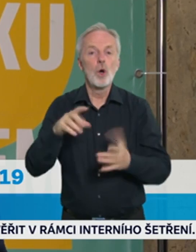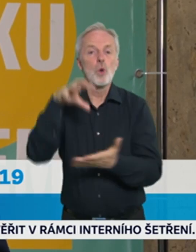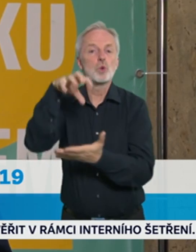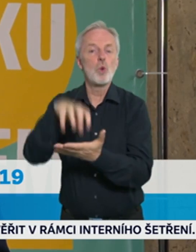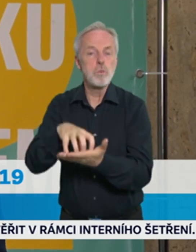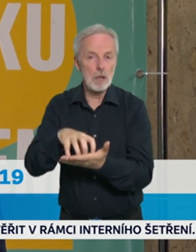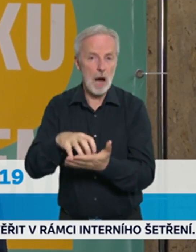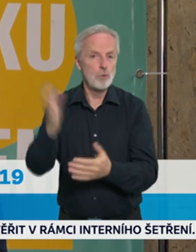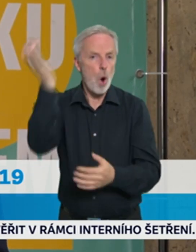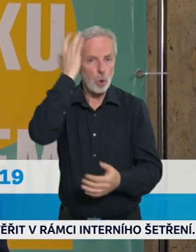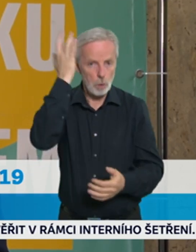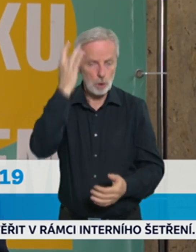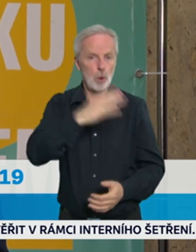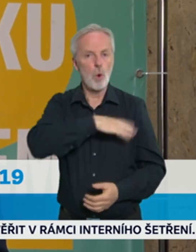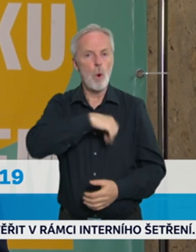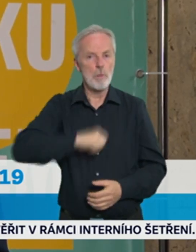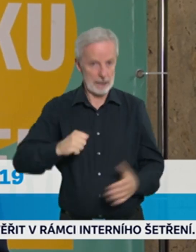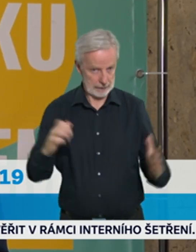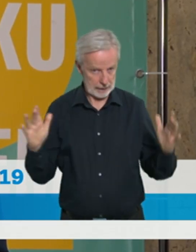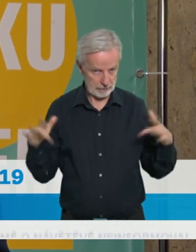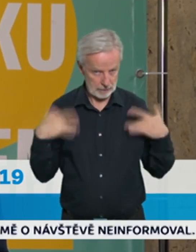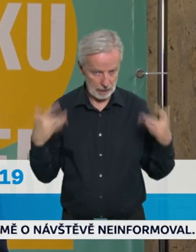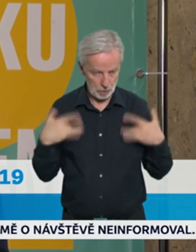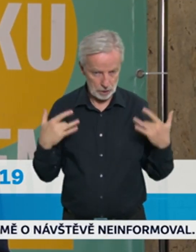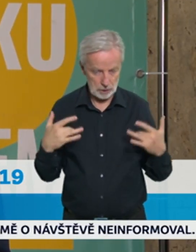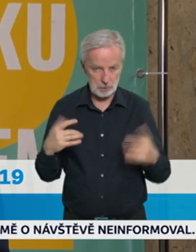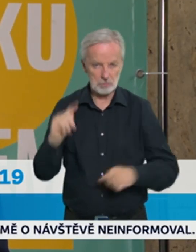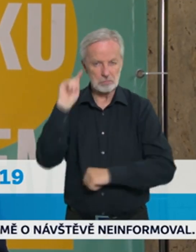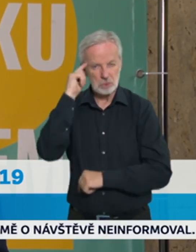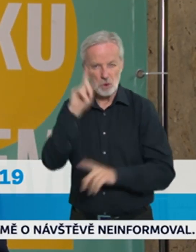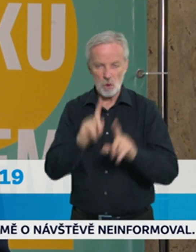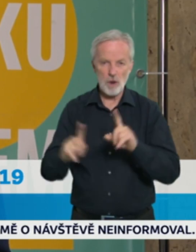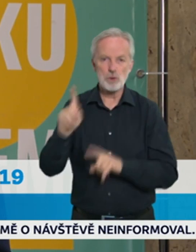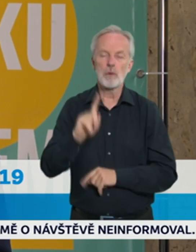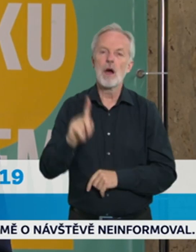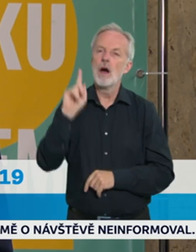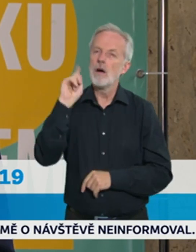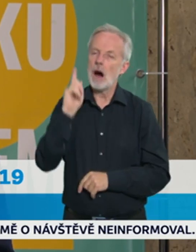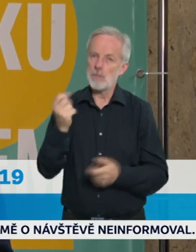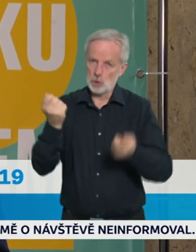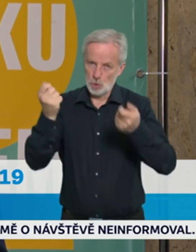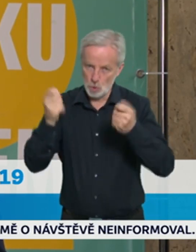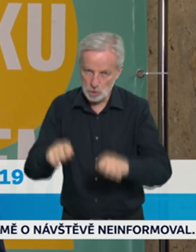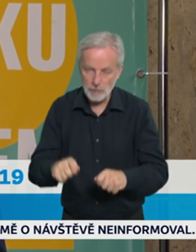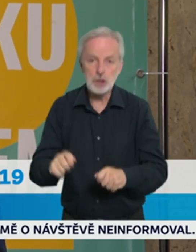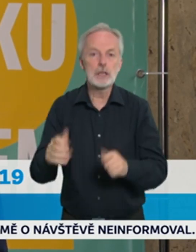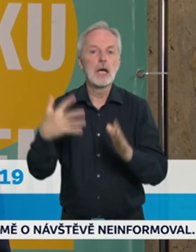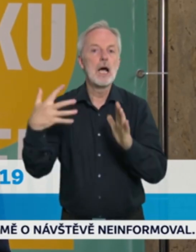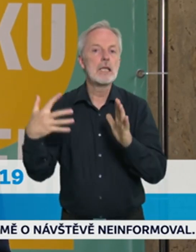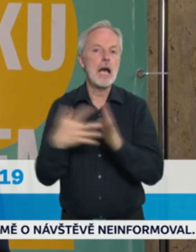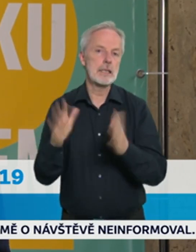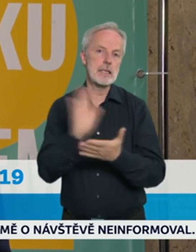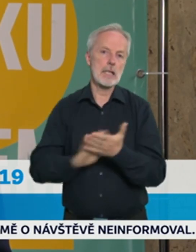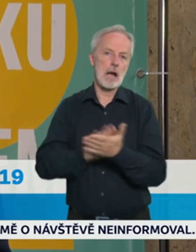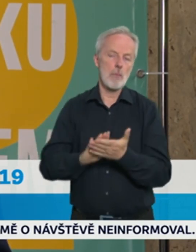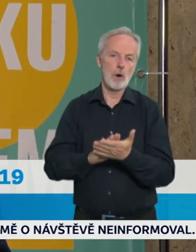konstatovala, že se má ukončit uhrada těchto preventivních testů z veřejného zdravotního